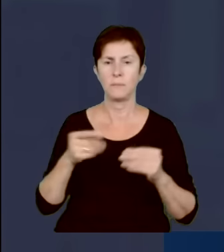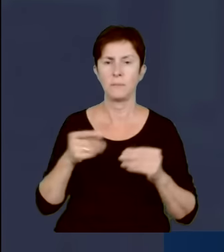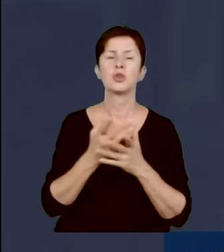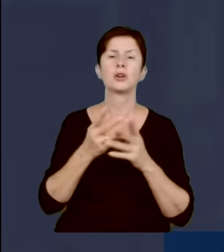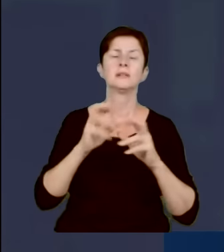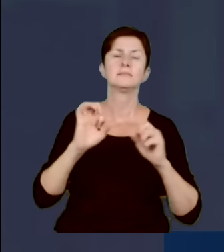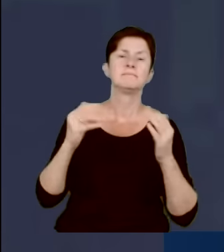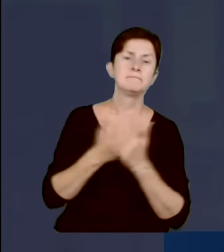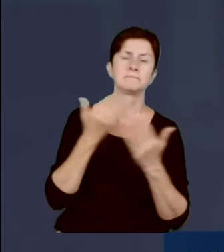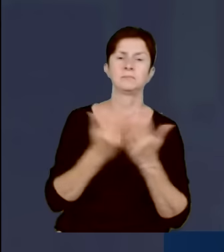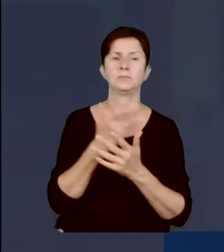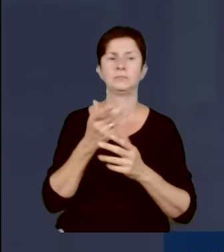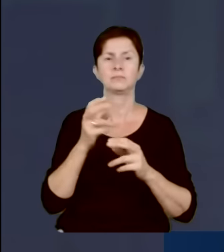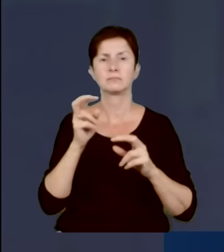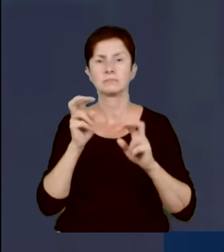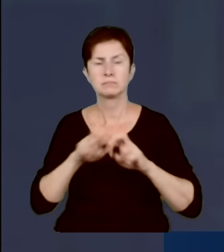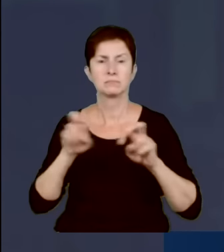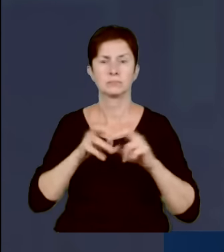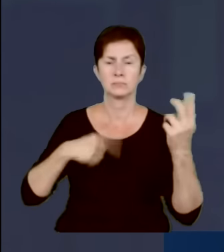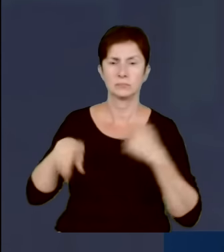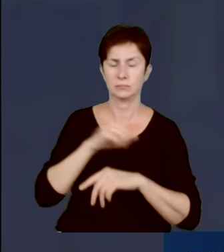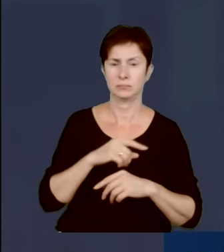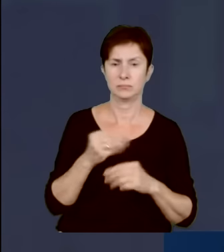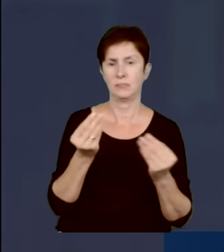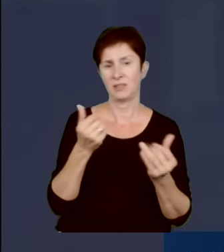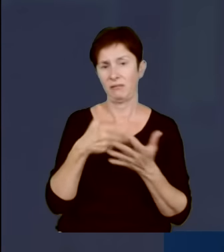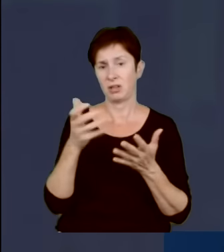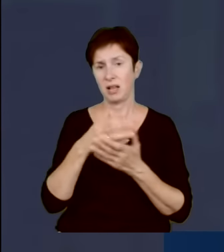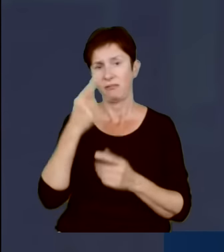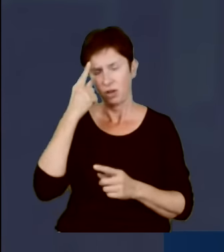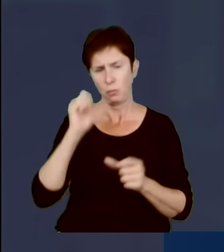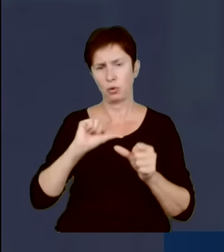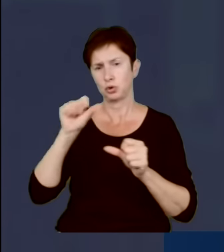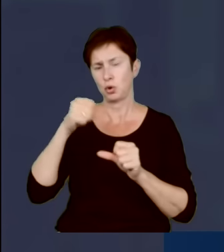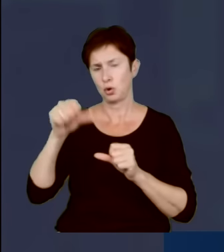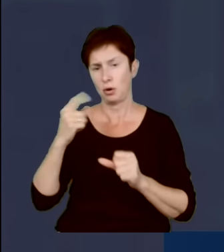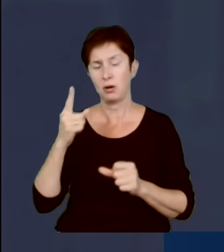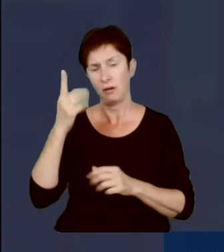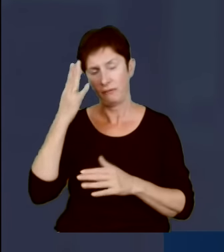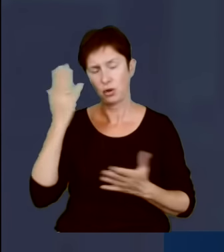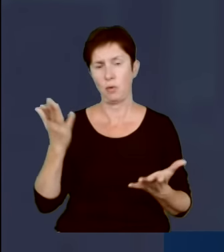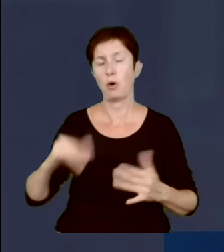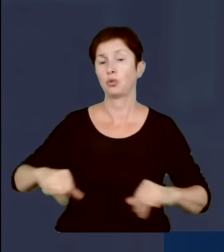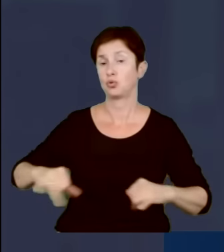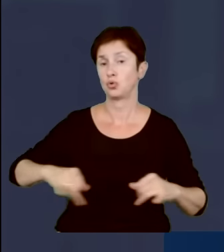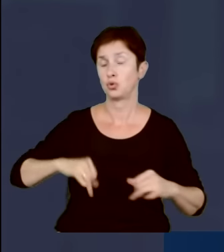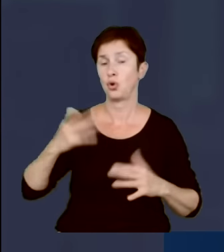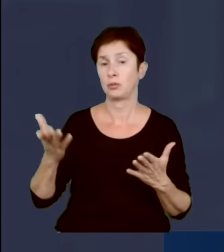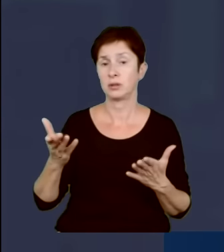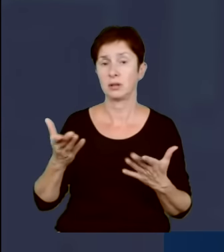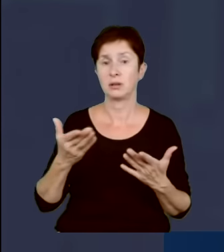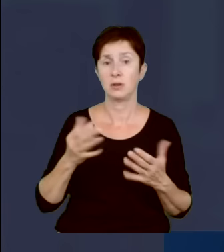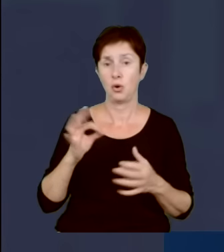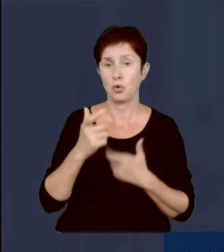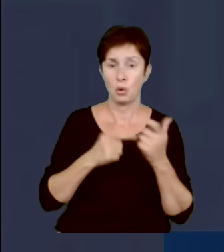utrzymania zwiększają się z roku na rok. Teraz przecież rząd koalicji 13 grudnia zafundował podwyżki cen